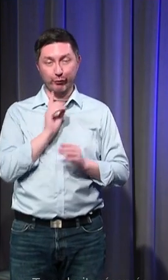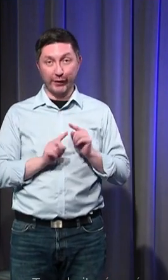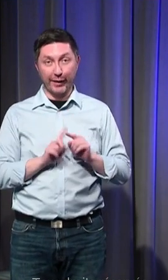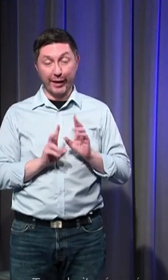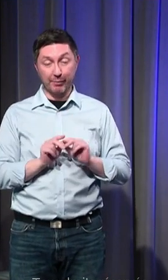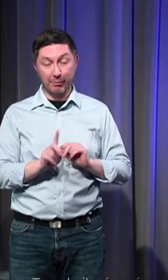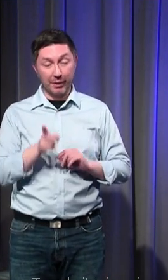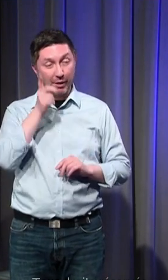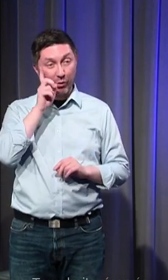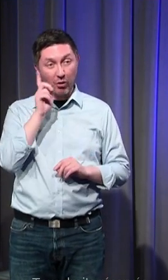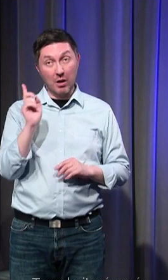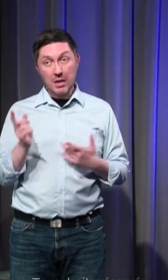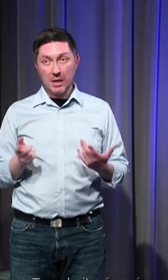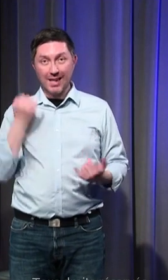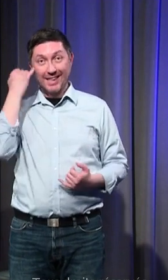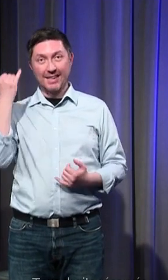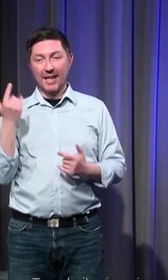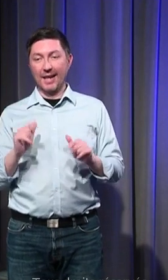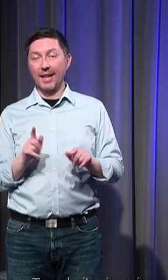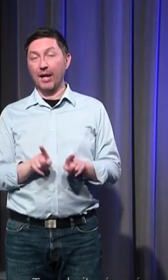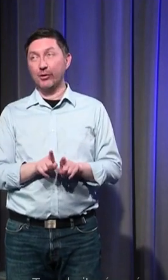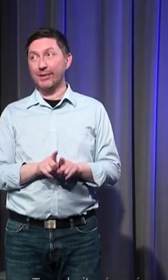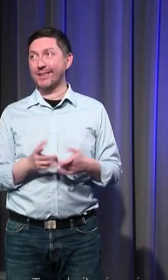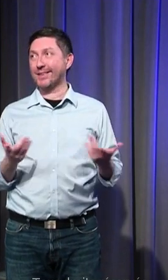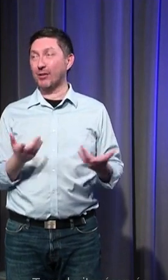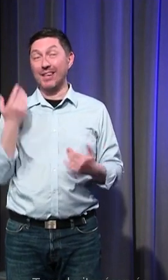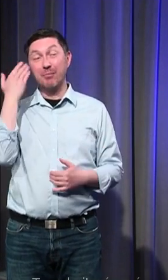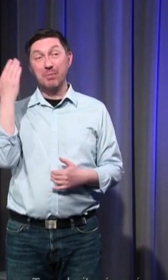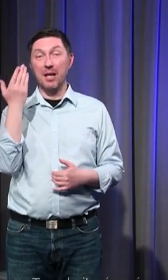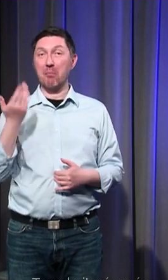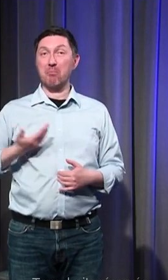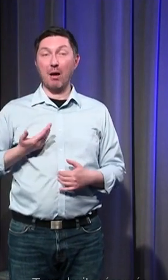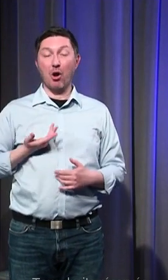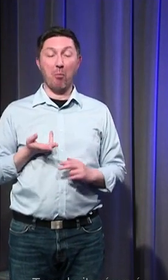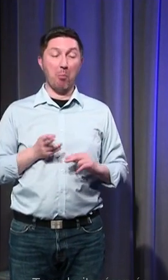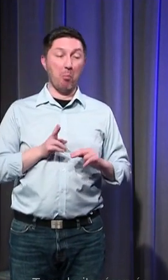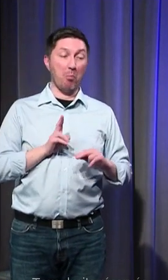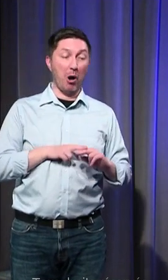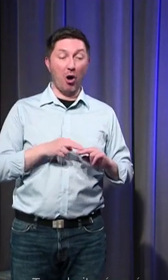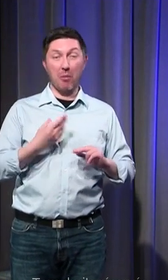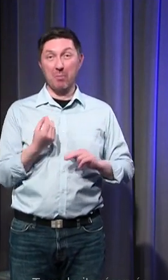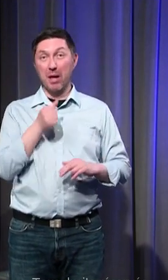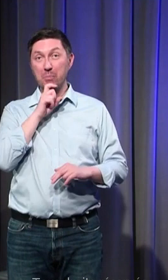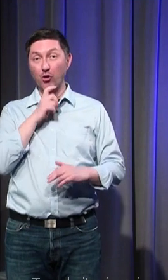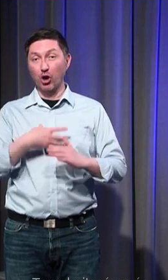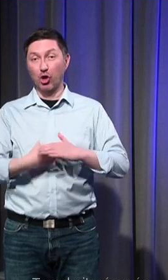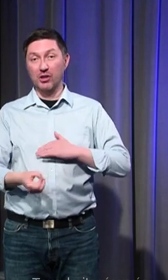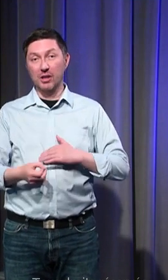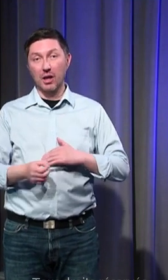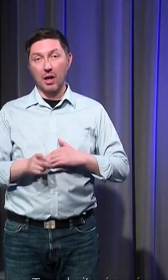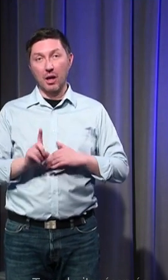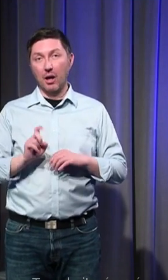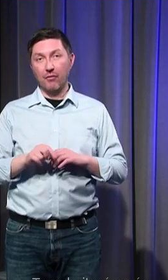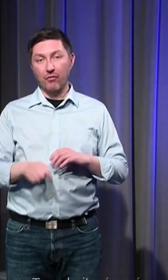c'était ça aussi c'était d'extraire l'idée que si une maman mourait en couche et que le bébé n'était pas sorti il fallait voir le crâne